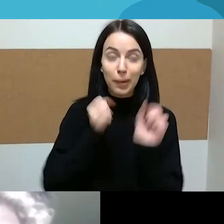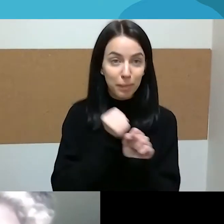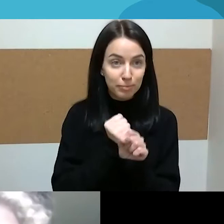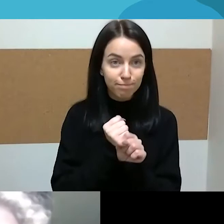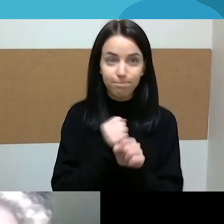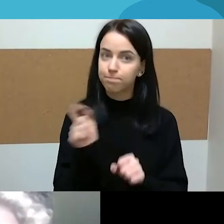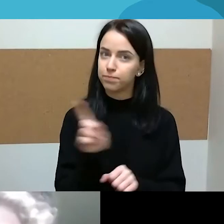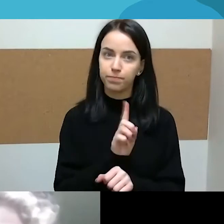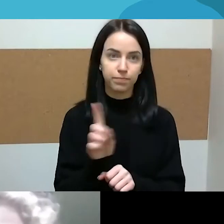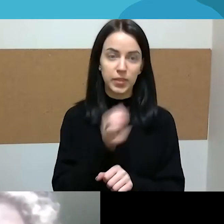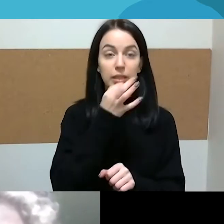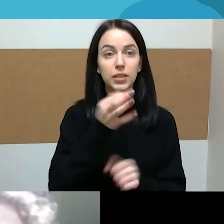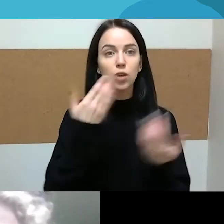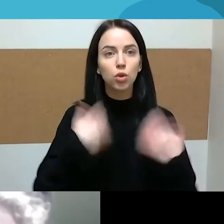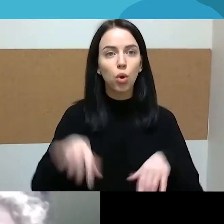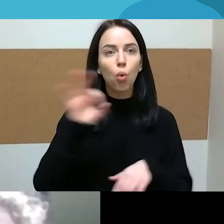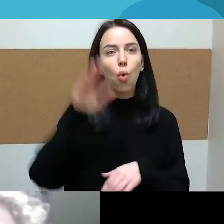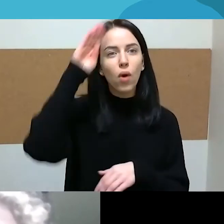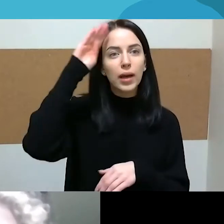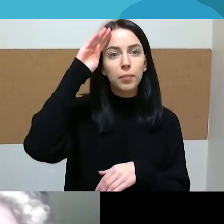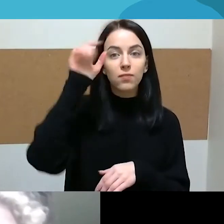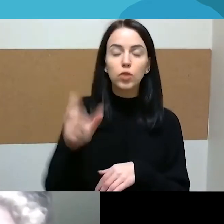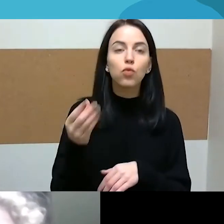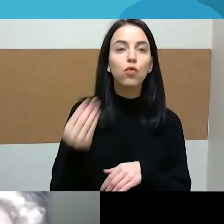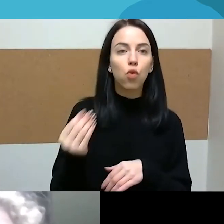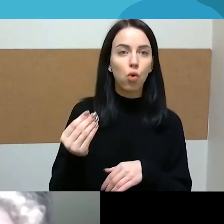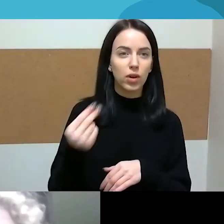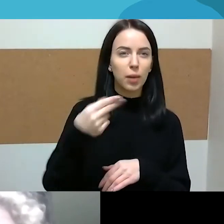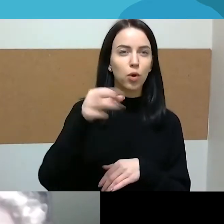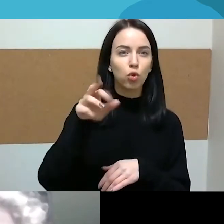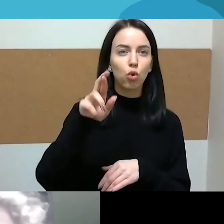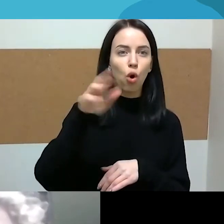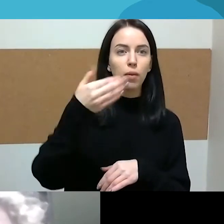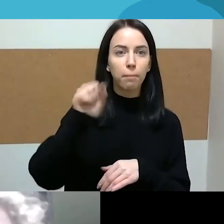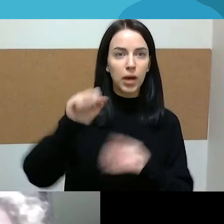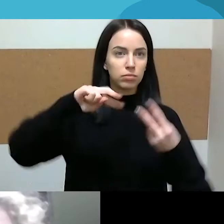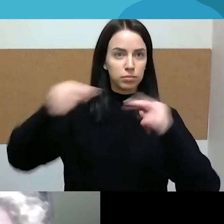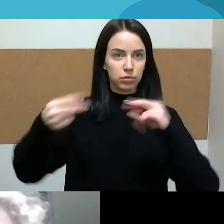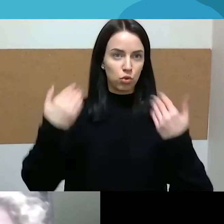minėjau, tai yra susijęs su virškumo normo pasikeitimu. Nes dažnam vyrui,